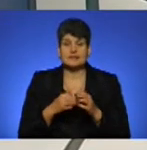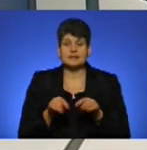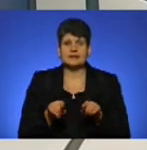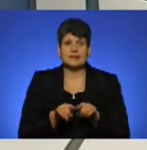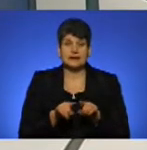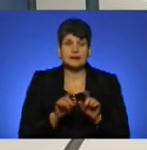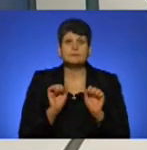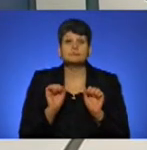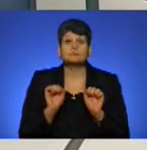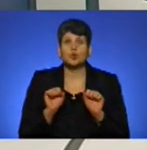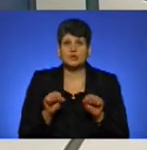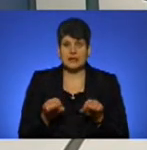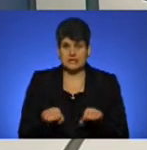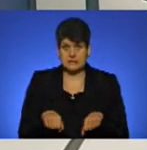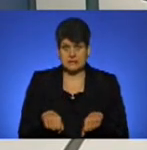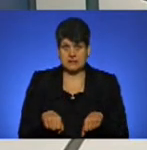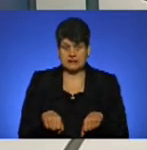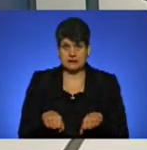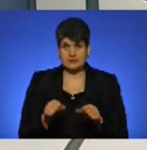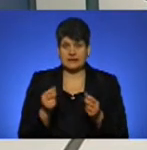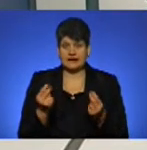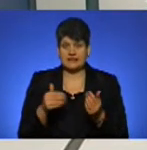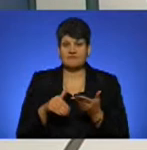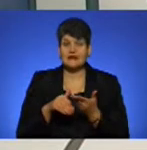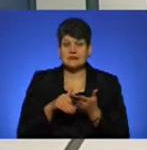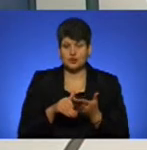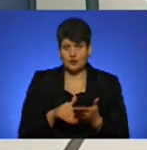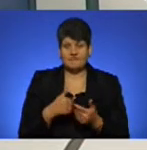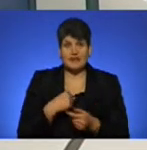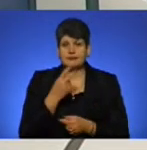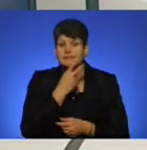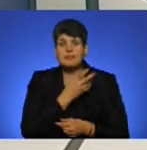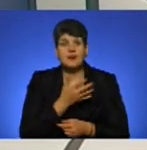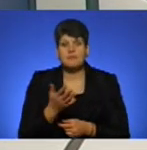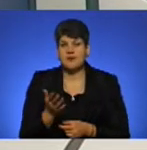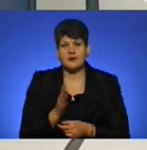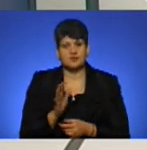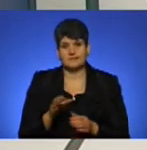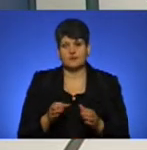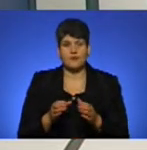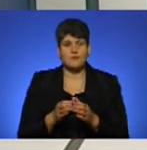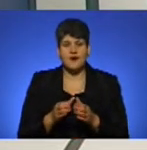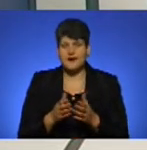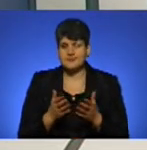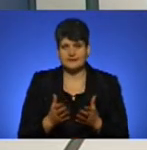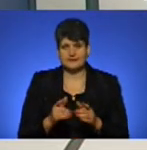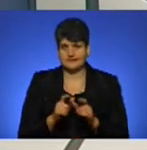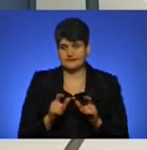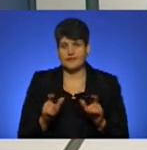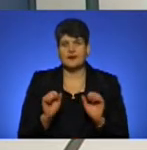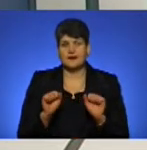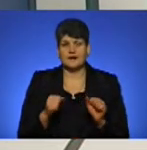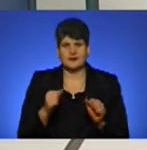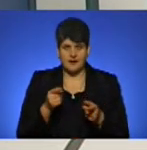потенційних інвесторів, чесно кажучи, я не бачив компанії, яка б реально ним